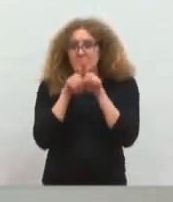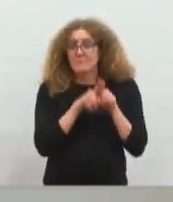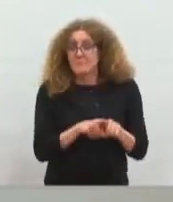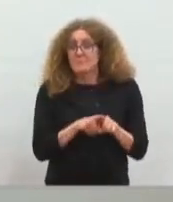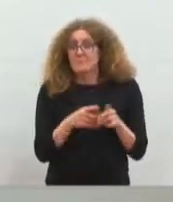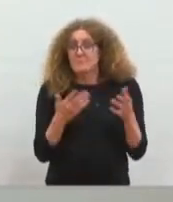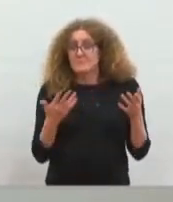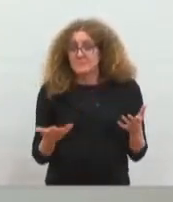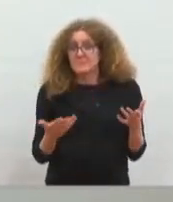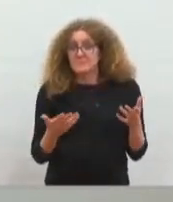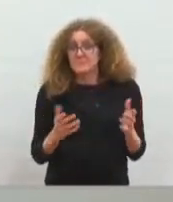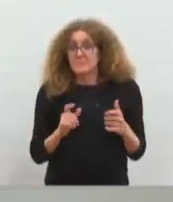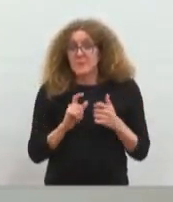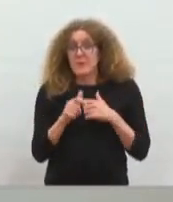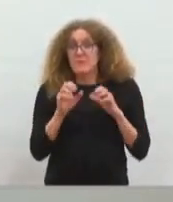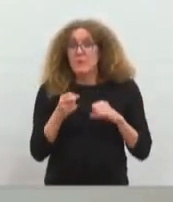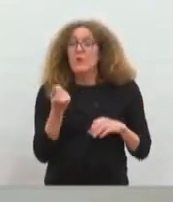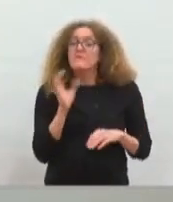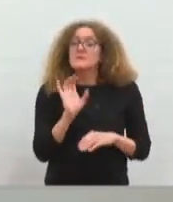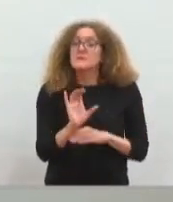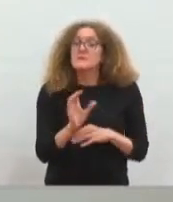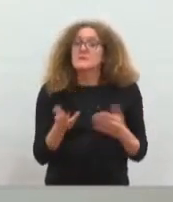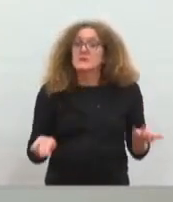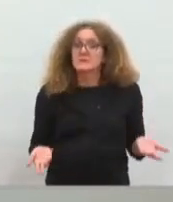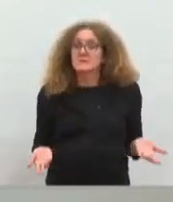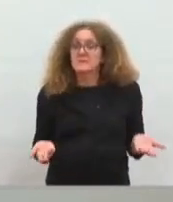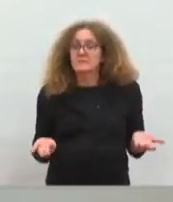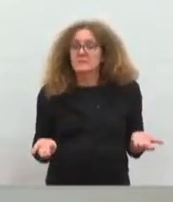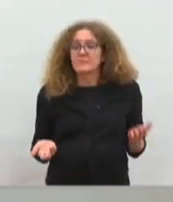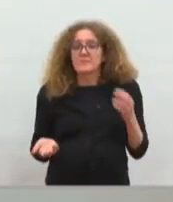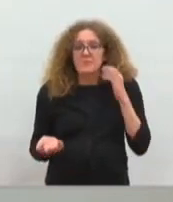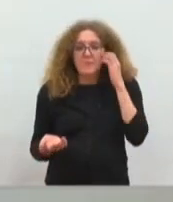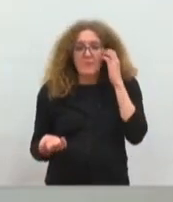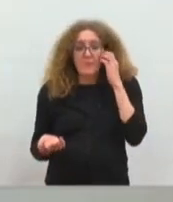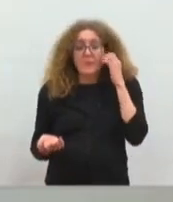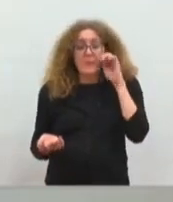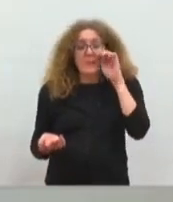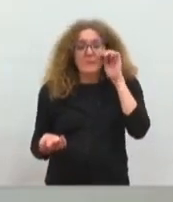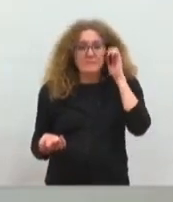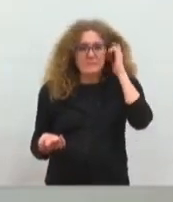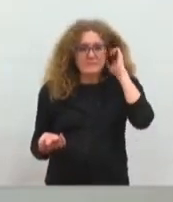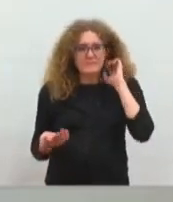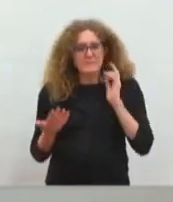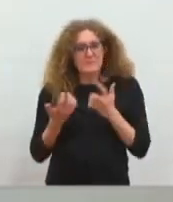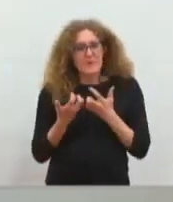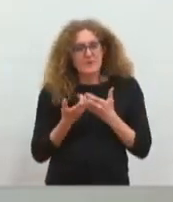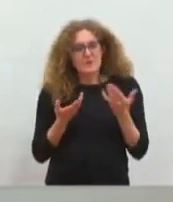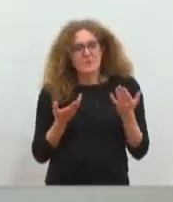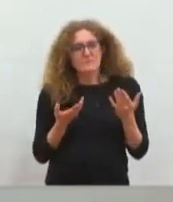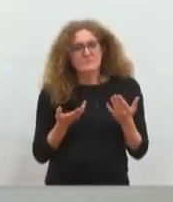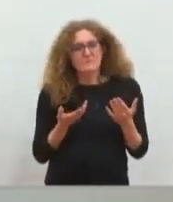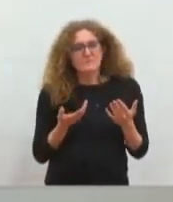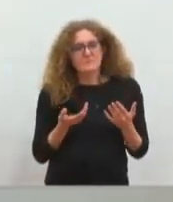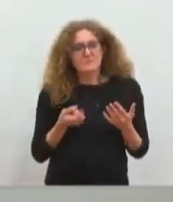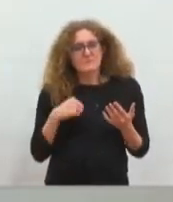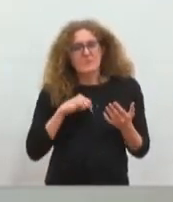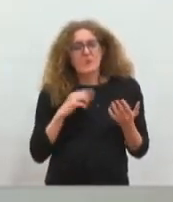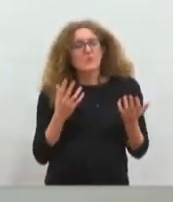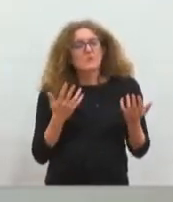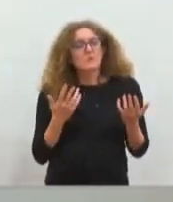investir. Il y a, par exemple, nous n'avons pas du tout négligé ce que pourrait envisager de cacher